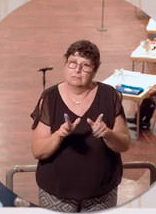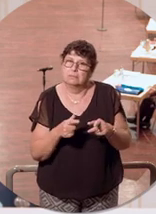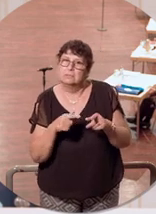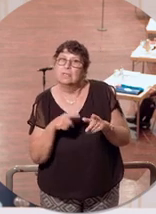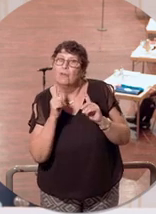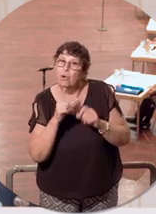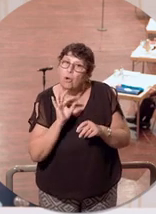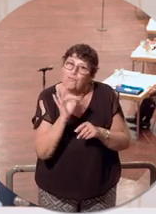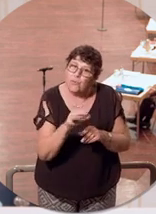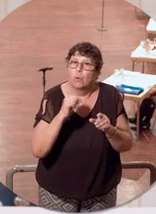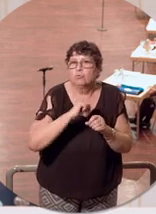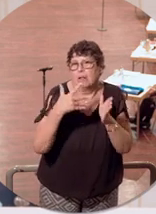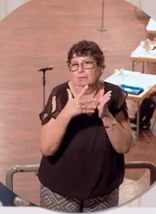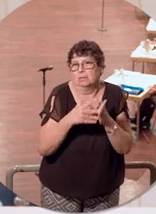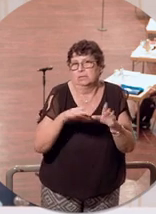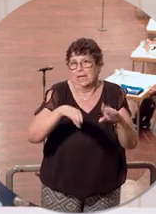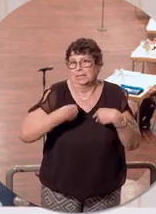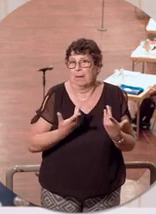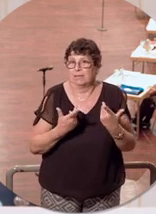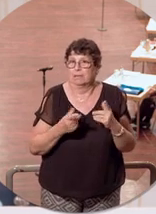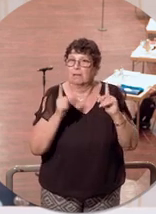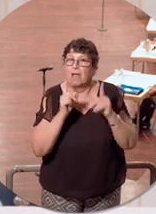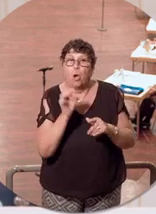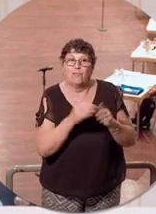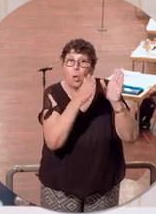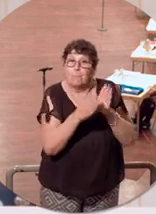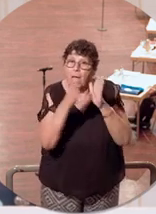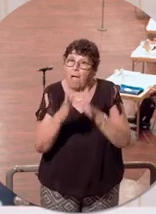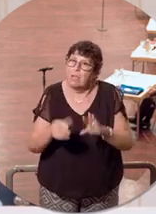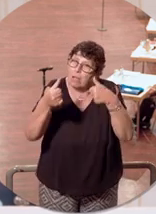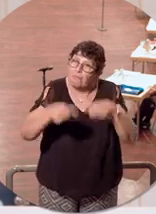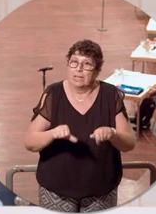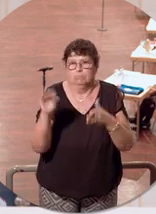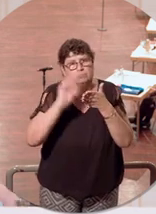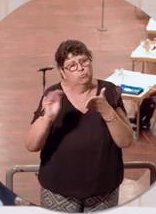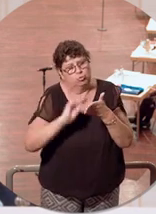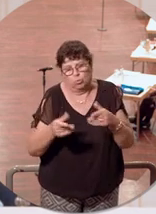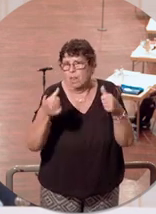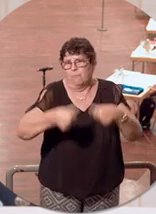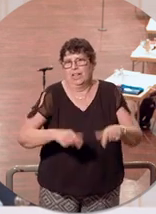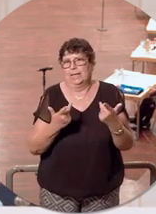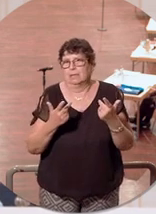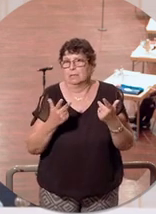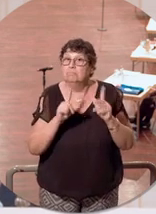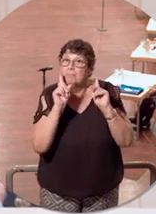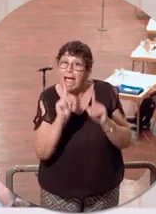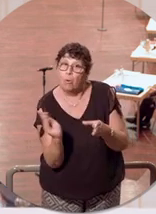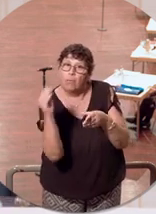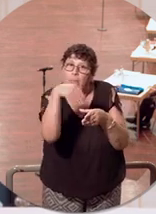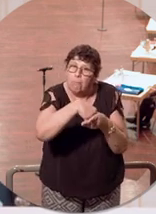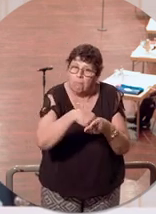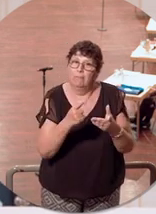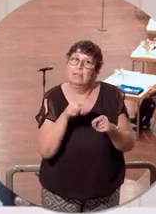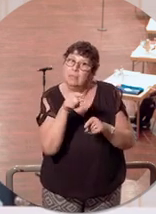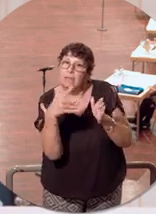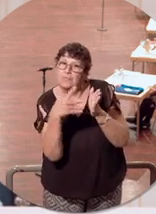testen zu lassen. Ich sage das sehr wohl auch für die Bereiche, wo wir sie verpflichtend machen, nämlich in der Schule. Das gehört auch dazu, dass man